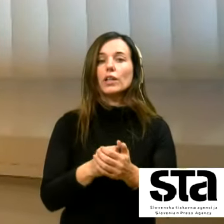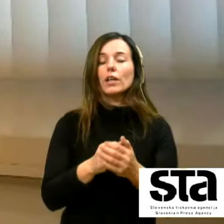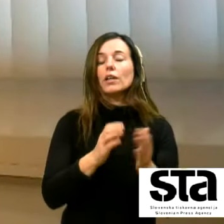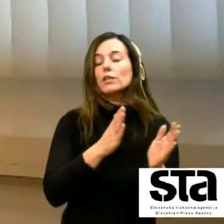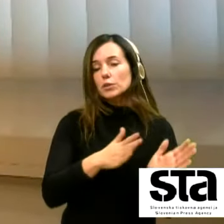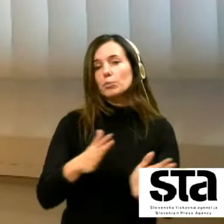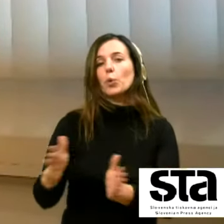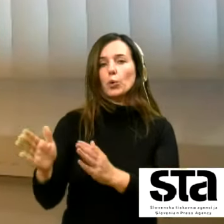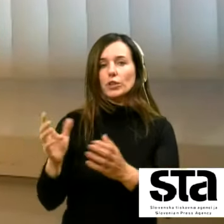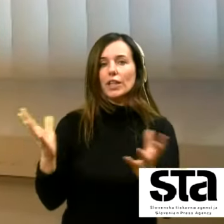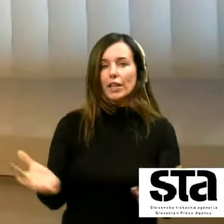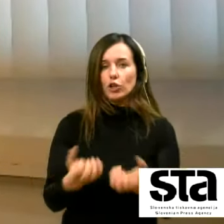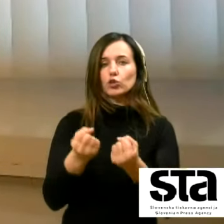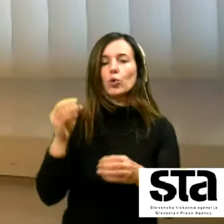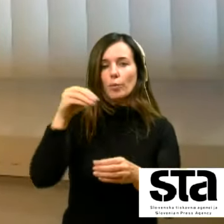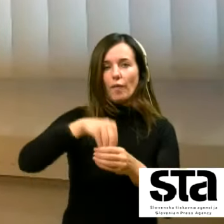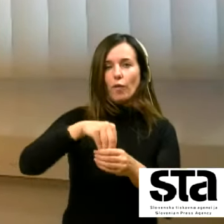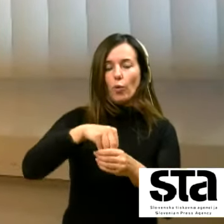sprotprešuje